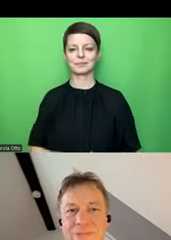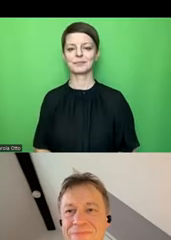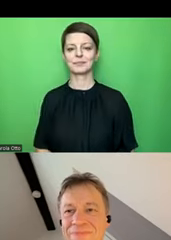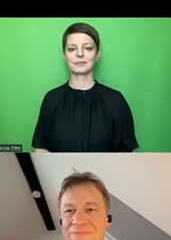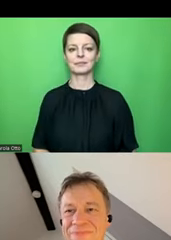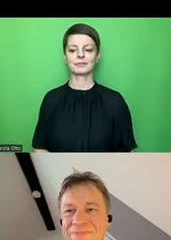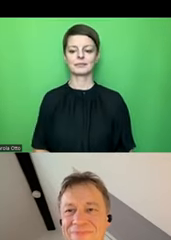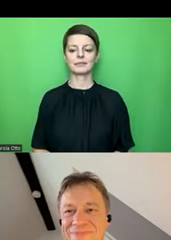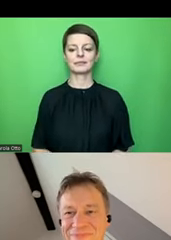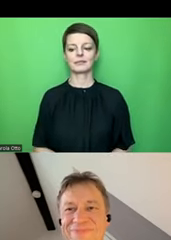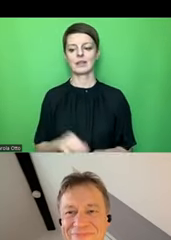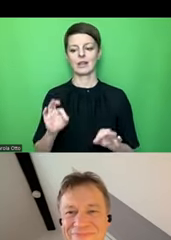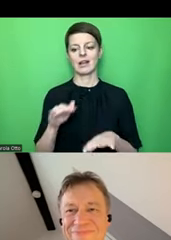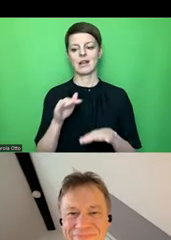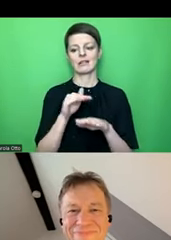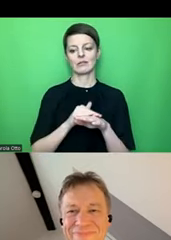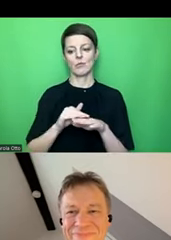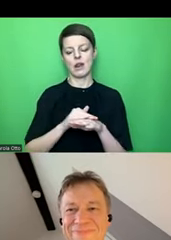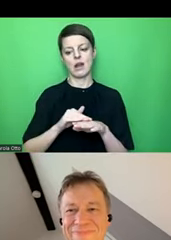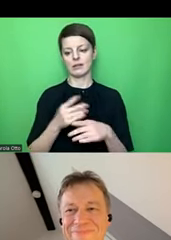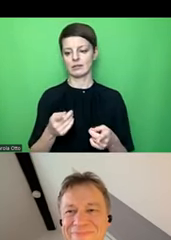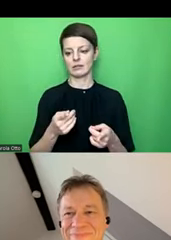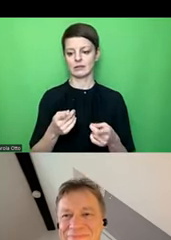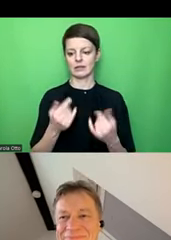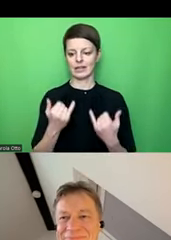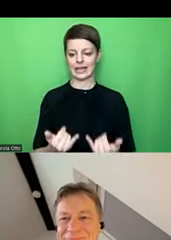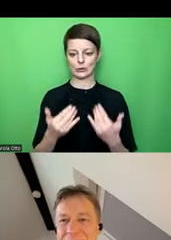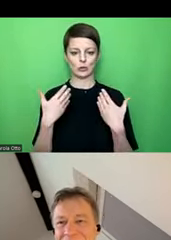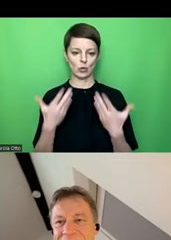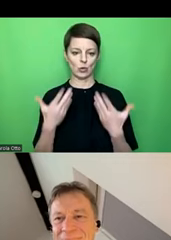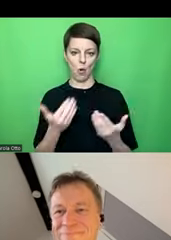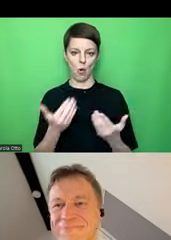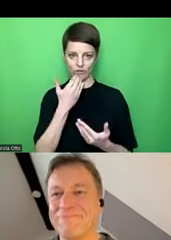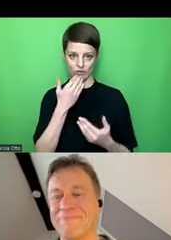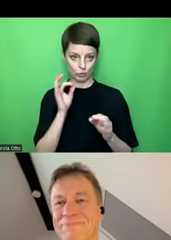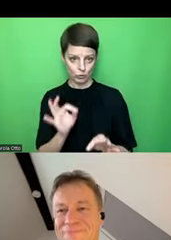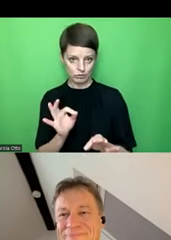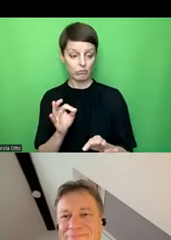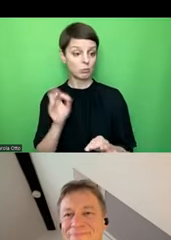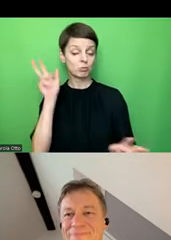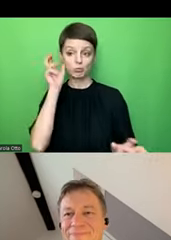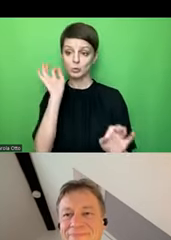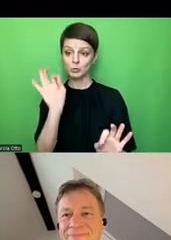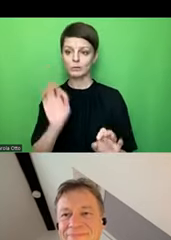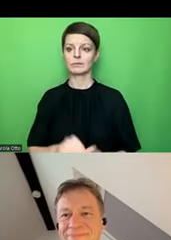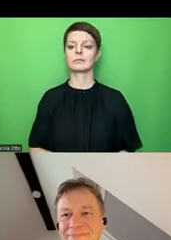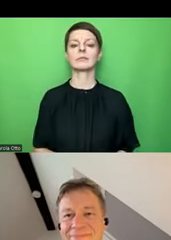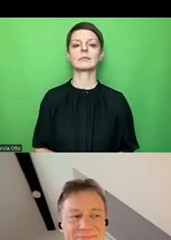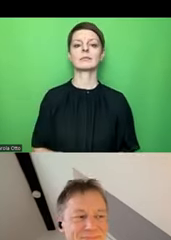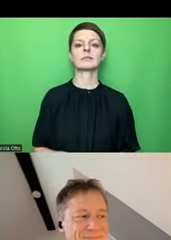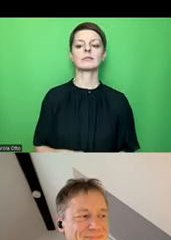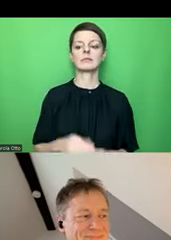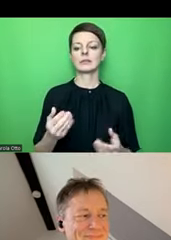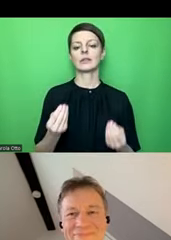stimmt. Genau. Tut mir leid. Dann muss ich mich jetzt so behelfen. Ich hoffe, dass... geht. Das ist dann immer der